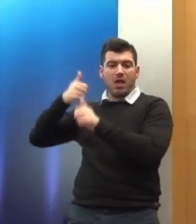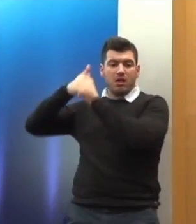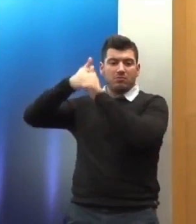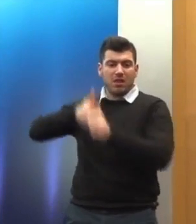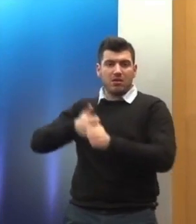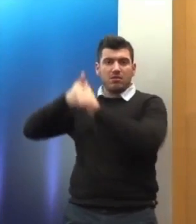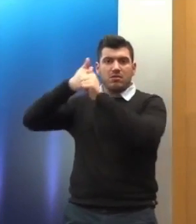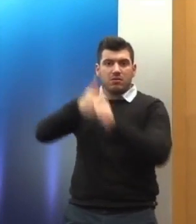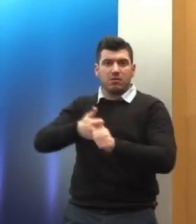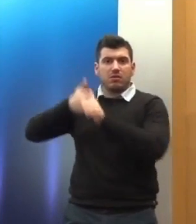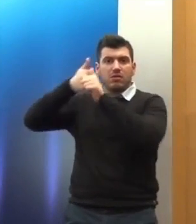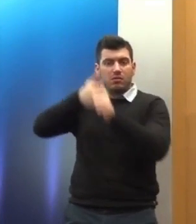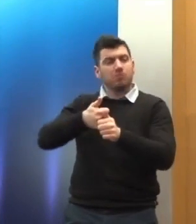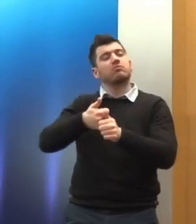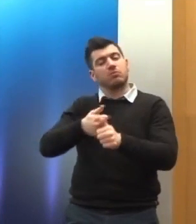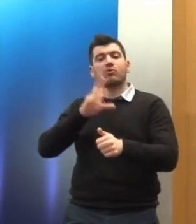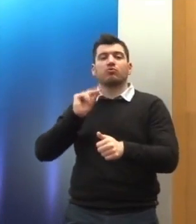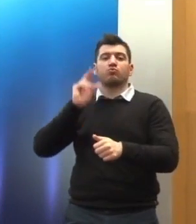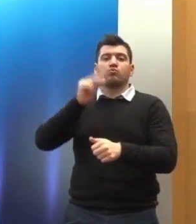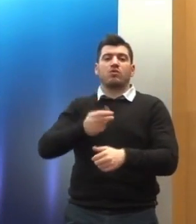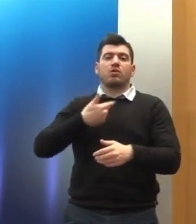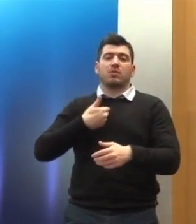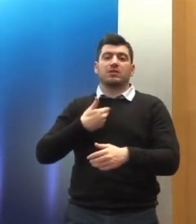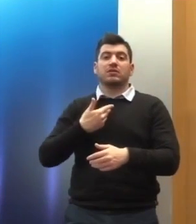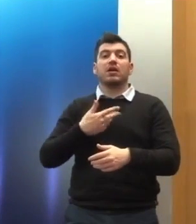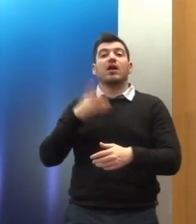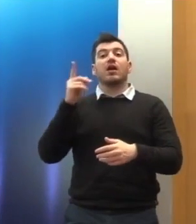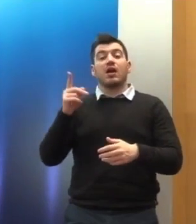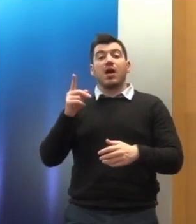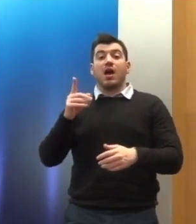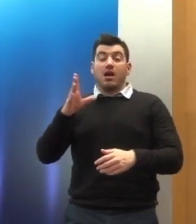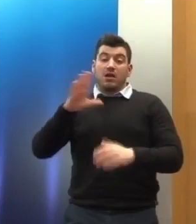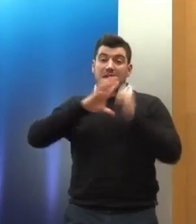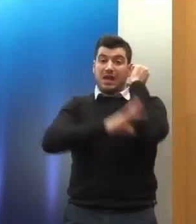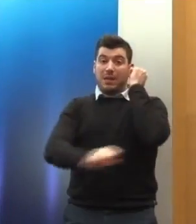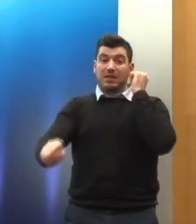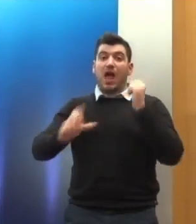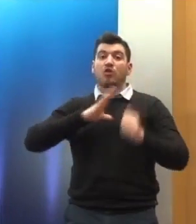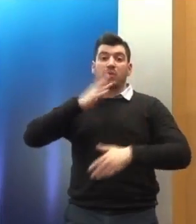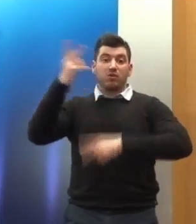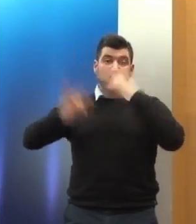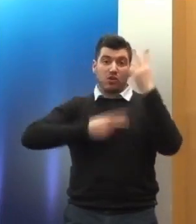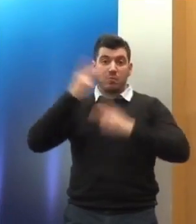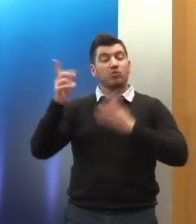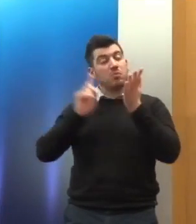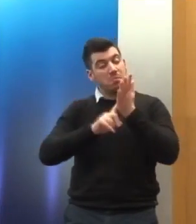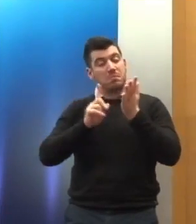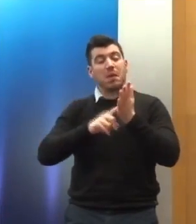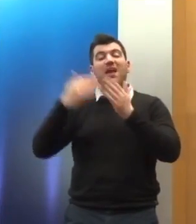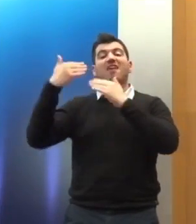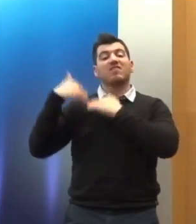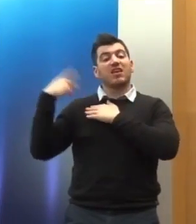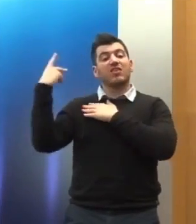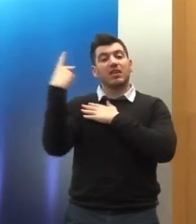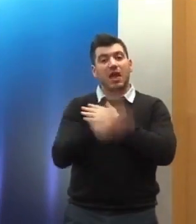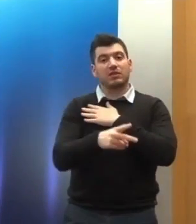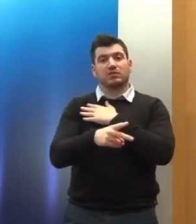μέλλον θα γίνει και μια οριζόντια ευθύνη της Γενικής Δραματίας Δικαιωμάτων, τόσο ώστε να μπορεί, όχι μόνο στο στενό πλαίσιο του Υπουργείου Δικαιοσύνης, αλλά να